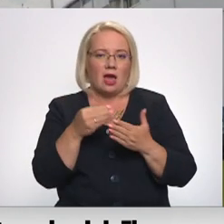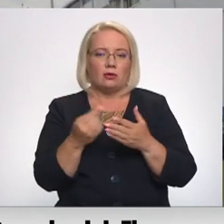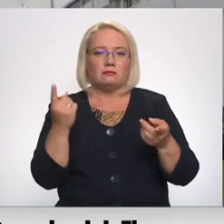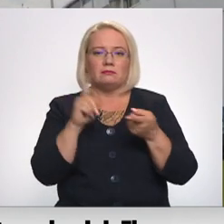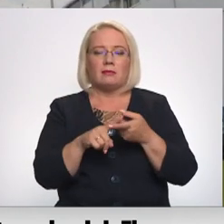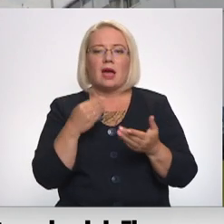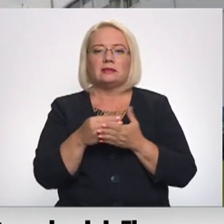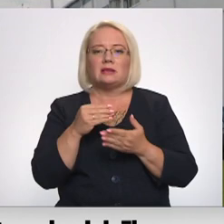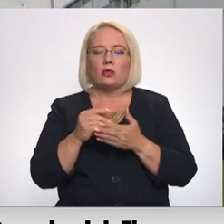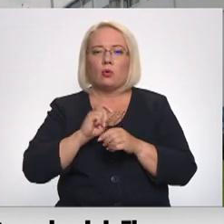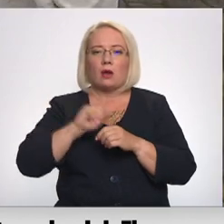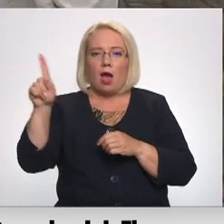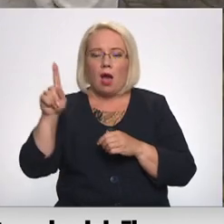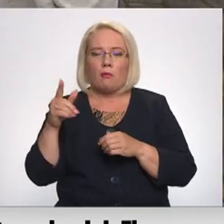cenu kāpumu, par kurām tā tiek iepirkta.